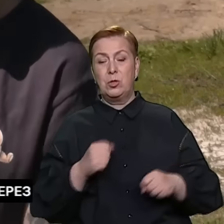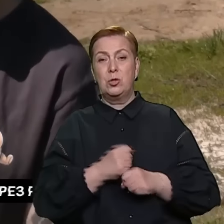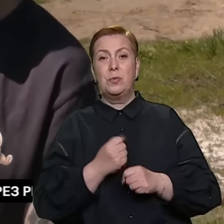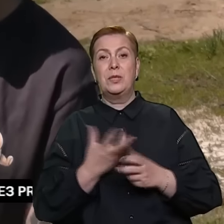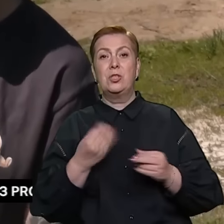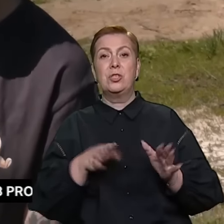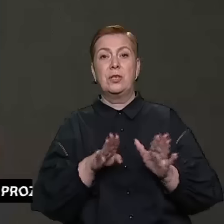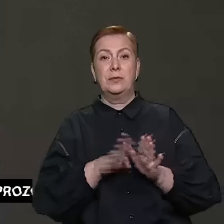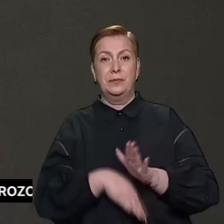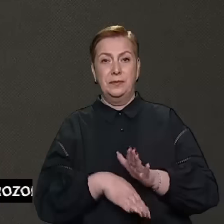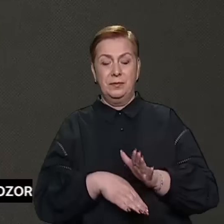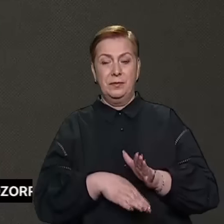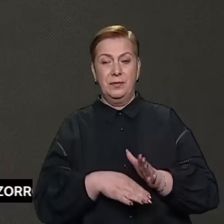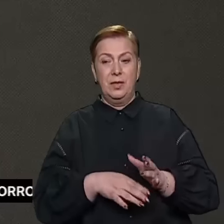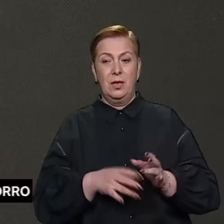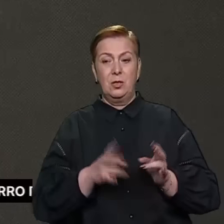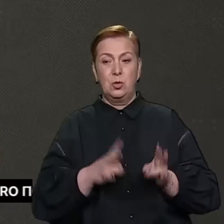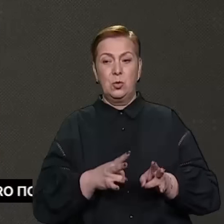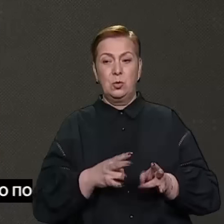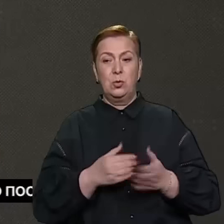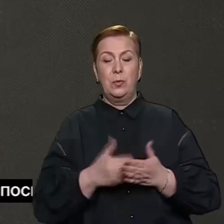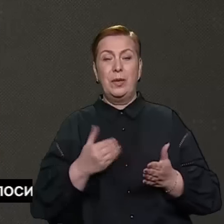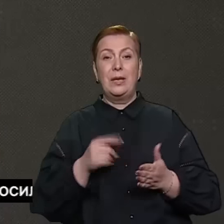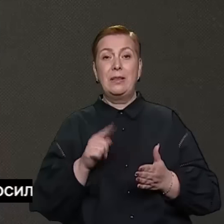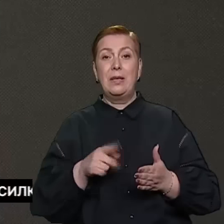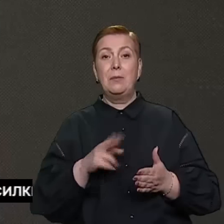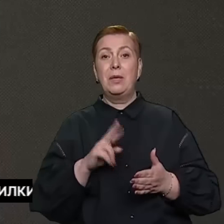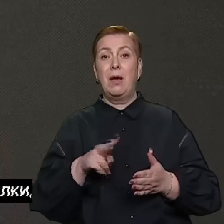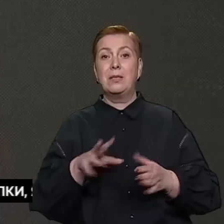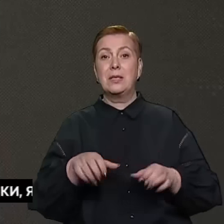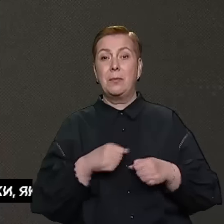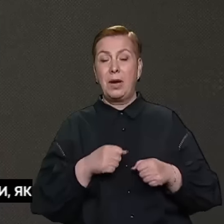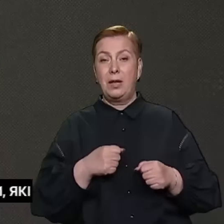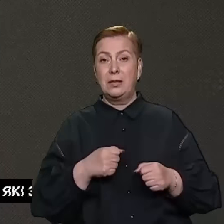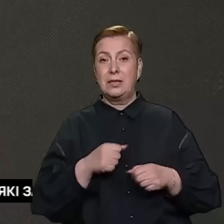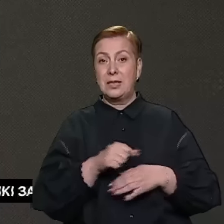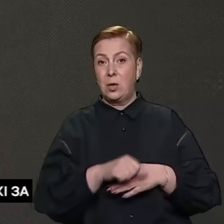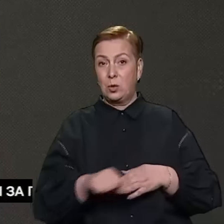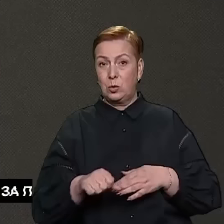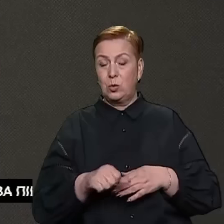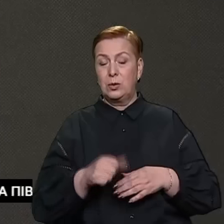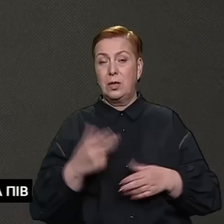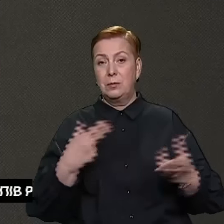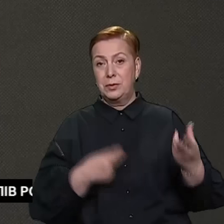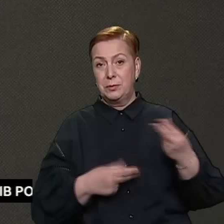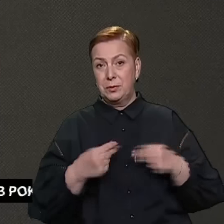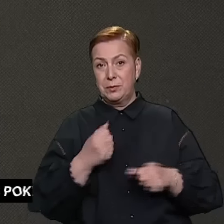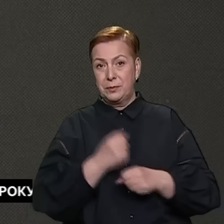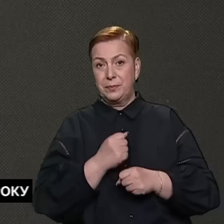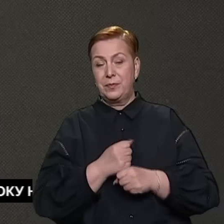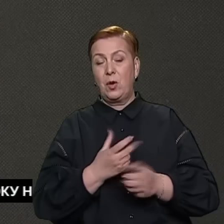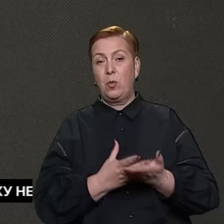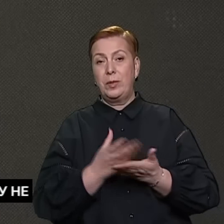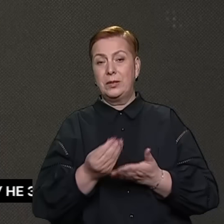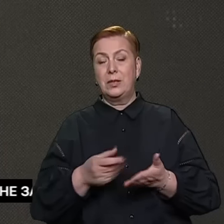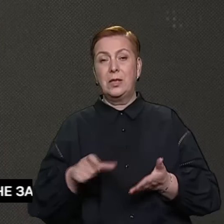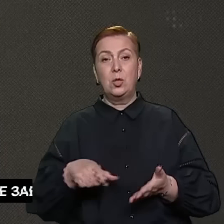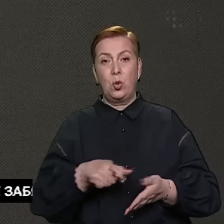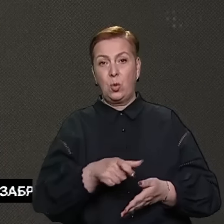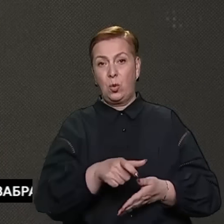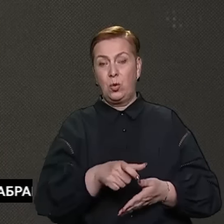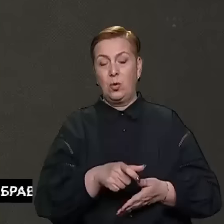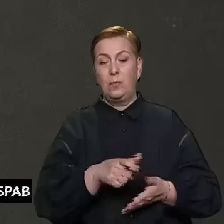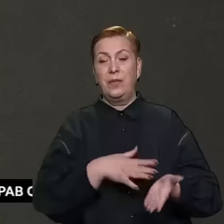зробити ще більше шкоду. Перед тим, як забрати собаку за кордон, зробили йому необхідні щеплення та документи. Оплатили дорогу, каже Тетяна